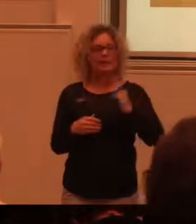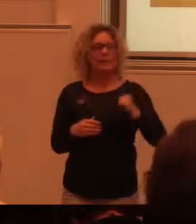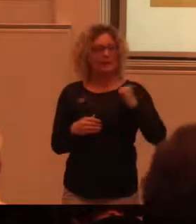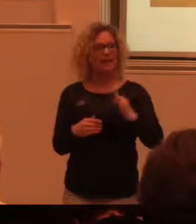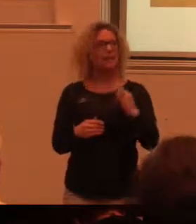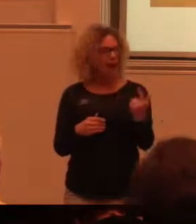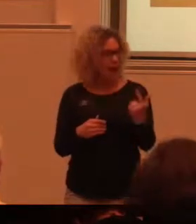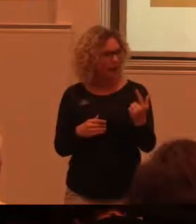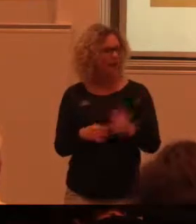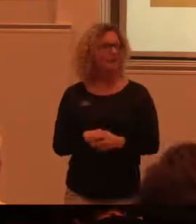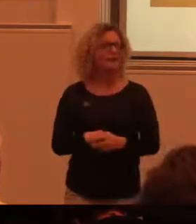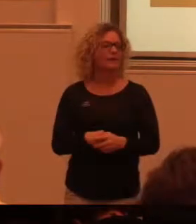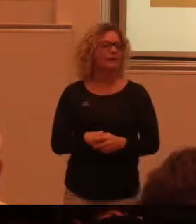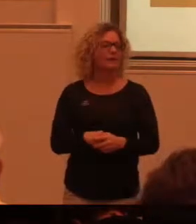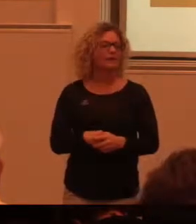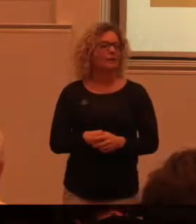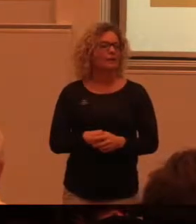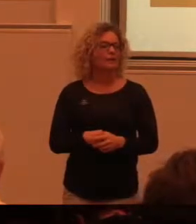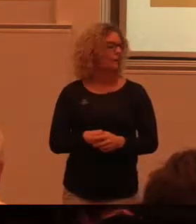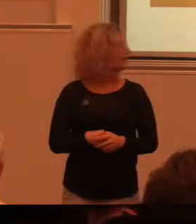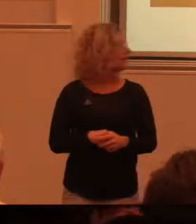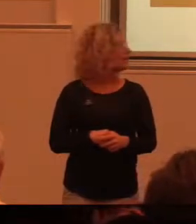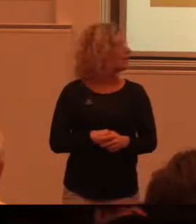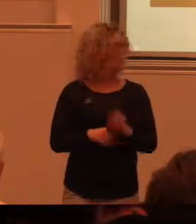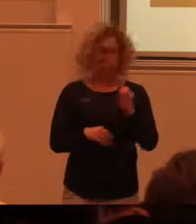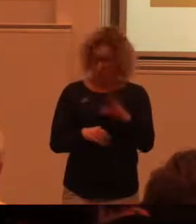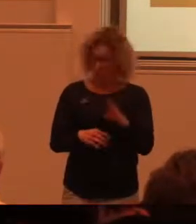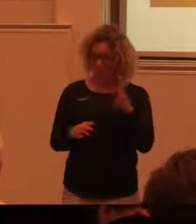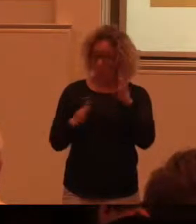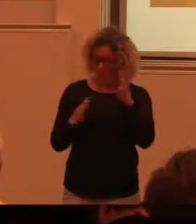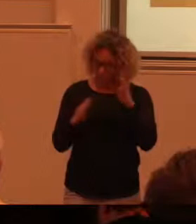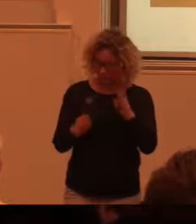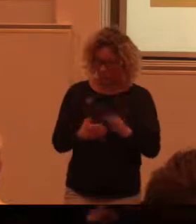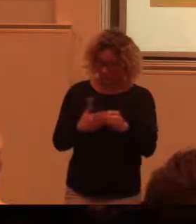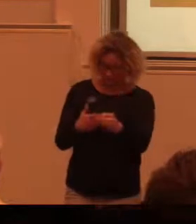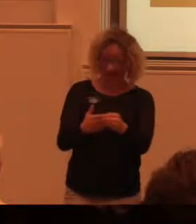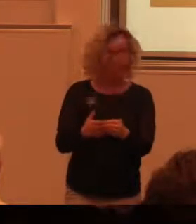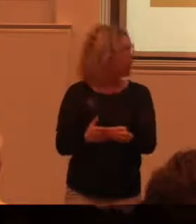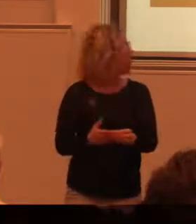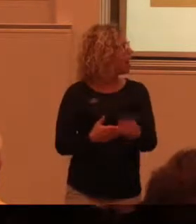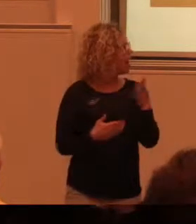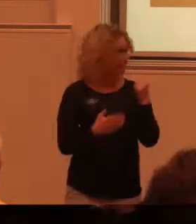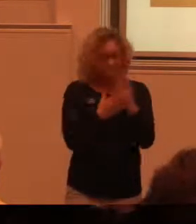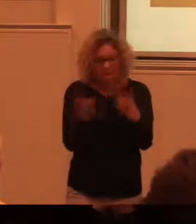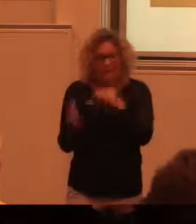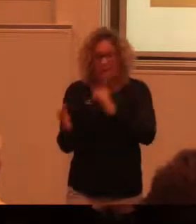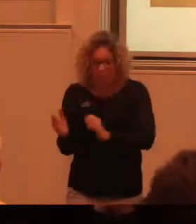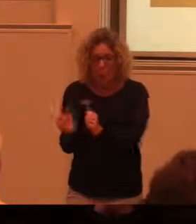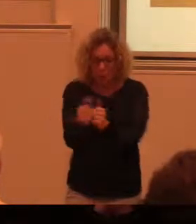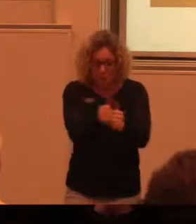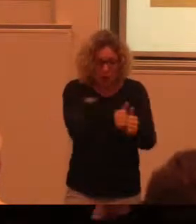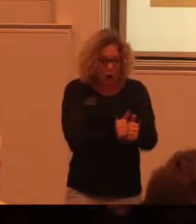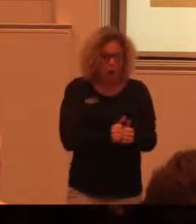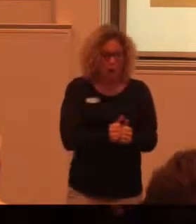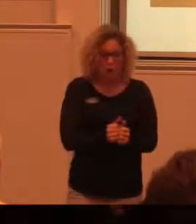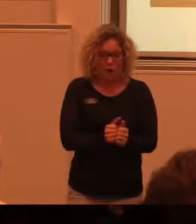Tillgänglighet. Och med det hjälpet så konstaterar vi att de här små grejerna går att visa som